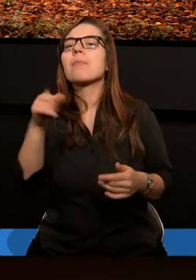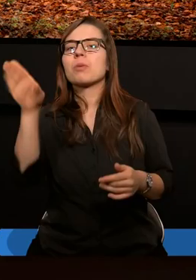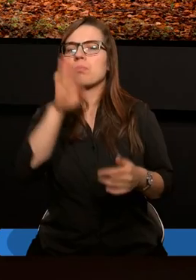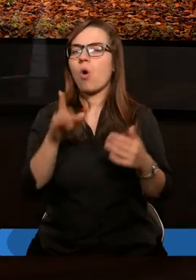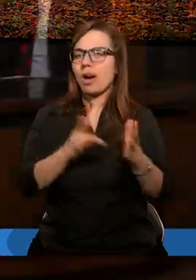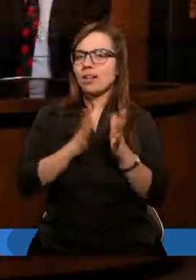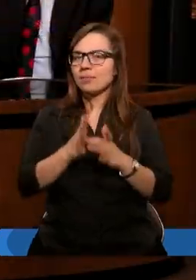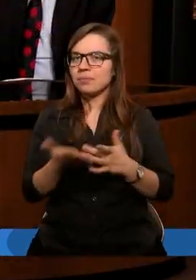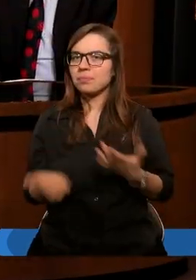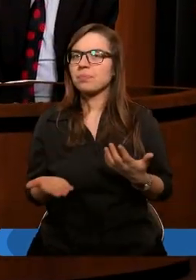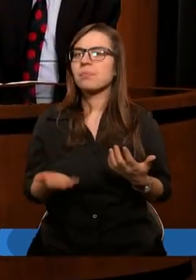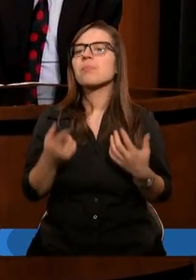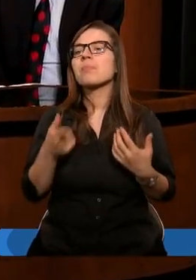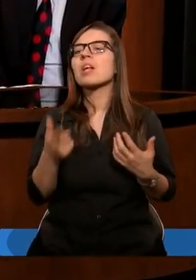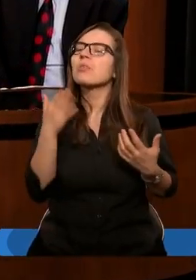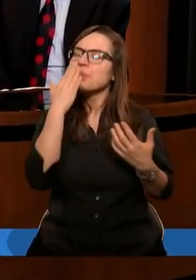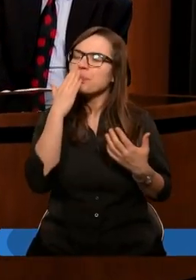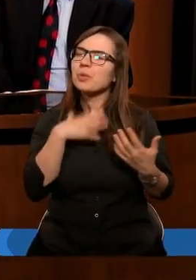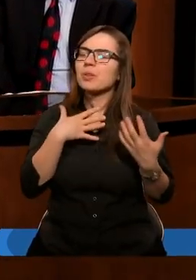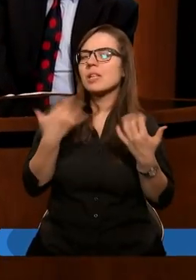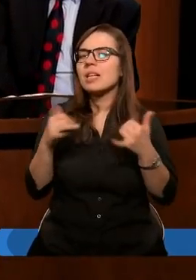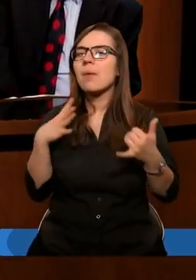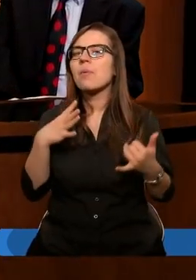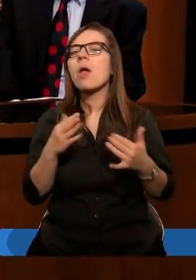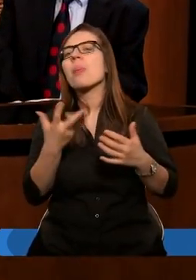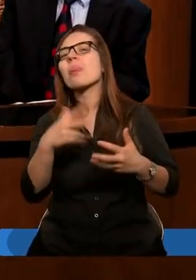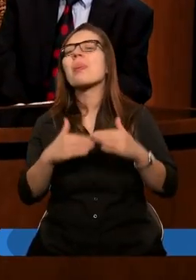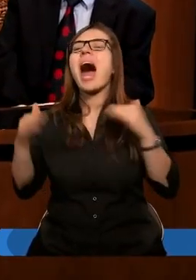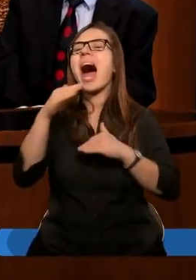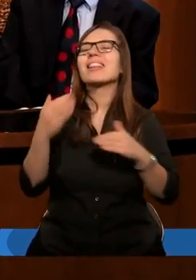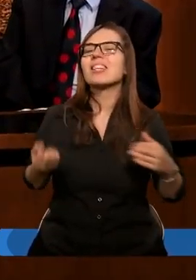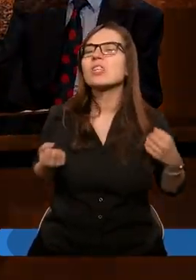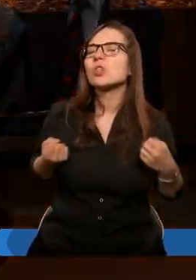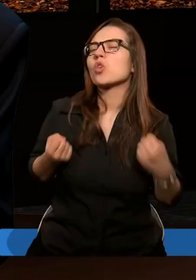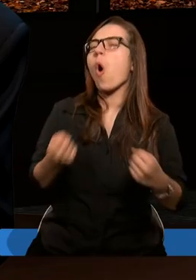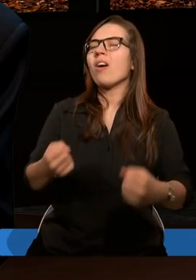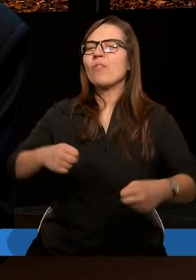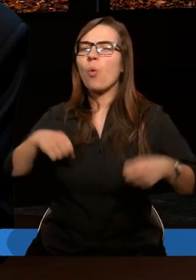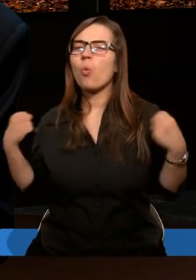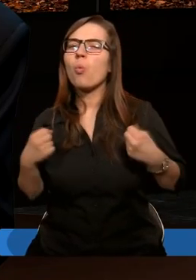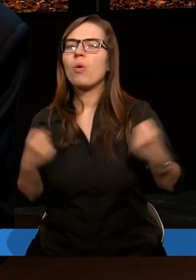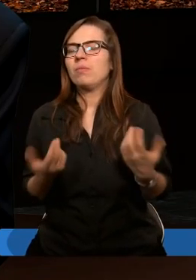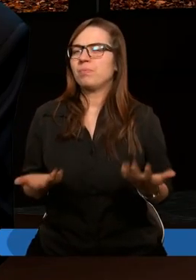Ja bym troszkę inaczej to ujął. Co znaczy nadgorliwy? Nie ma czegoś chyba